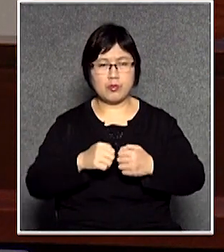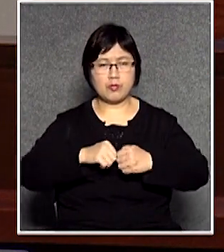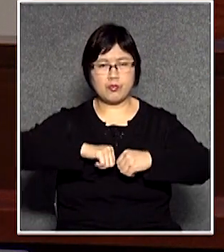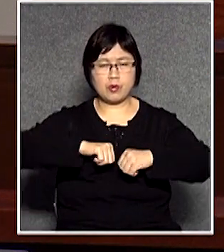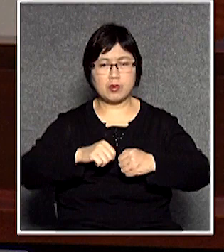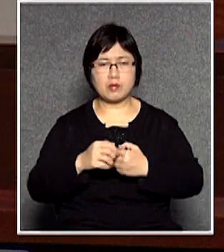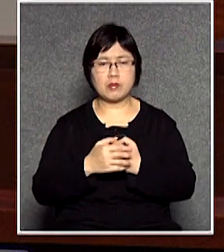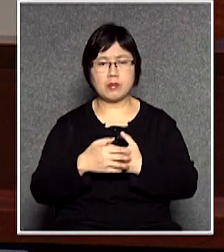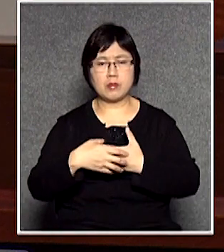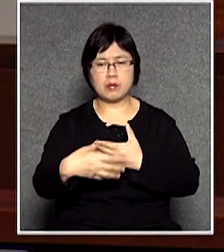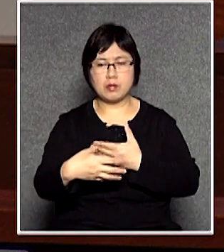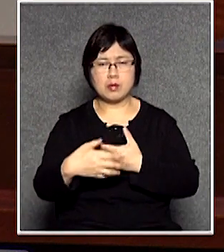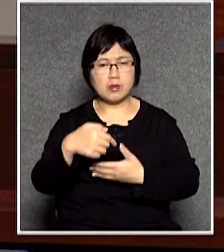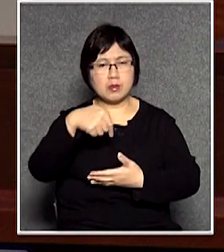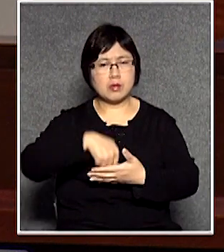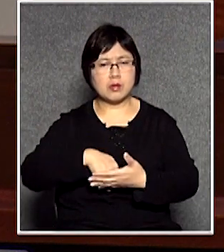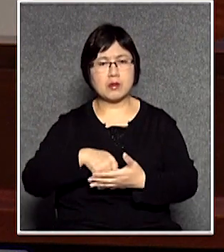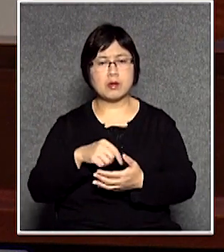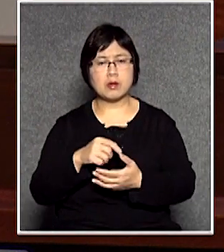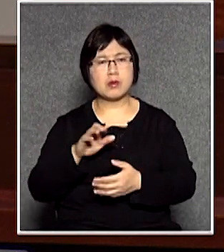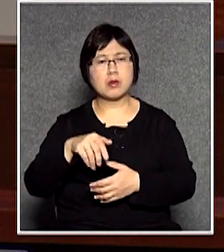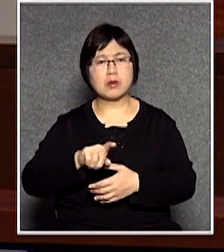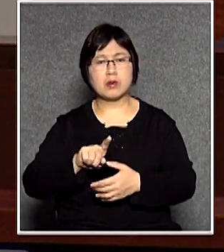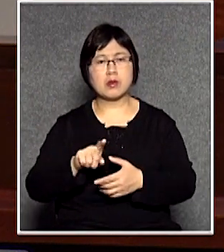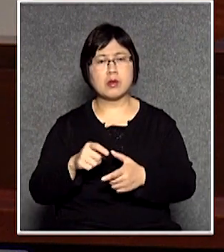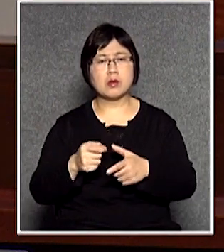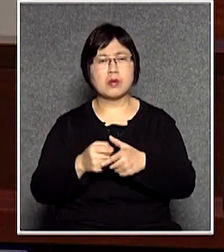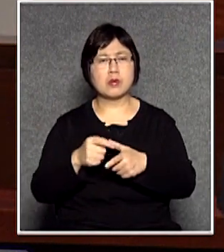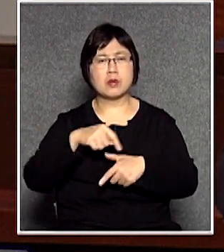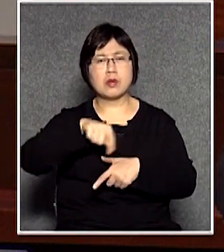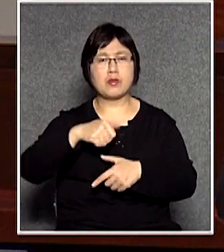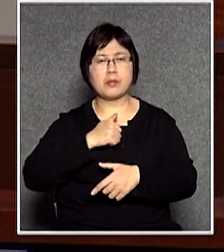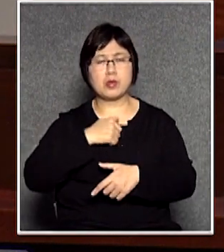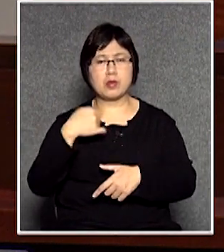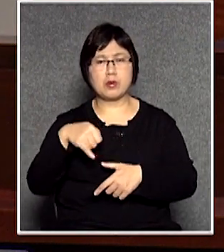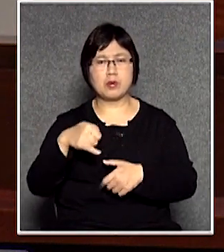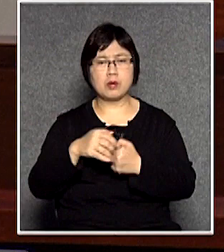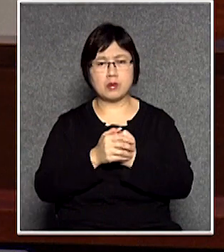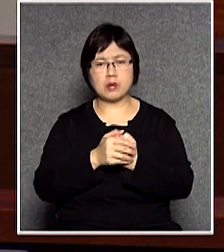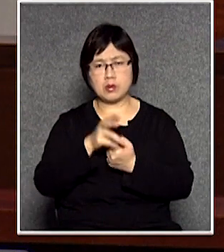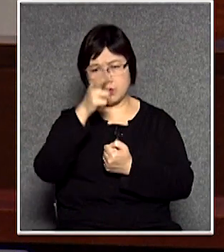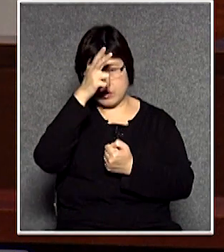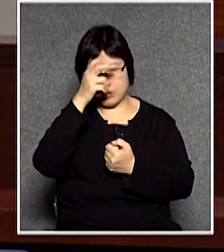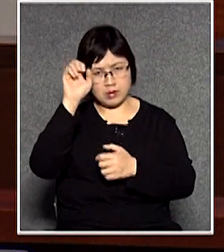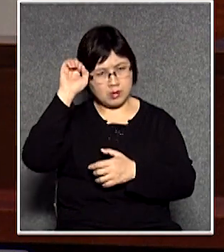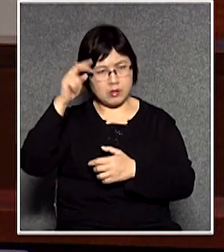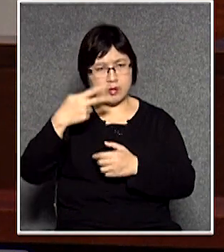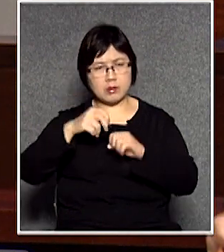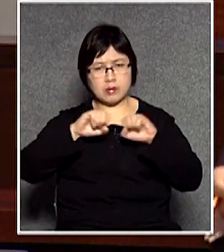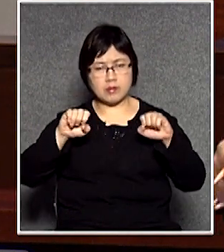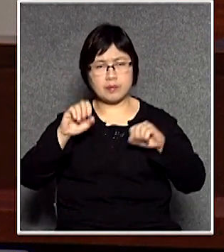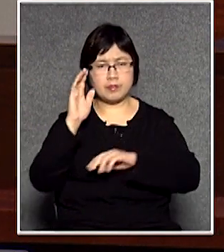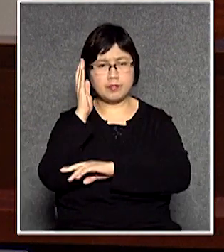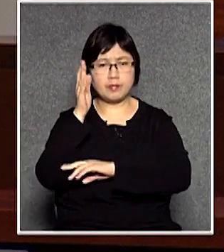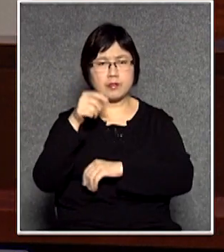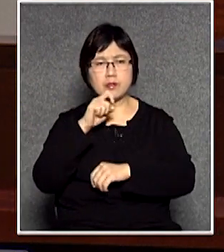我剛才說的深層次的原因就是那個公共空間不足政府當局在動議二讀的發言裡面有說